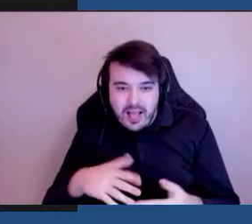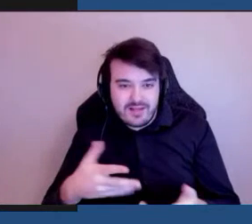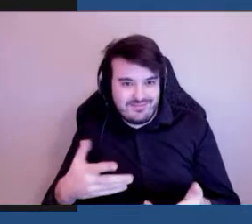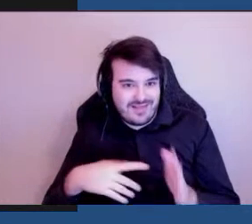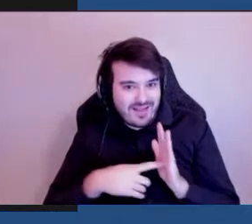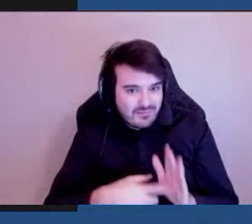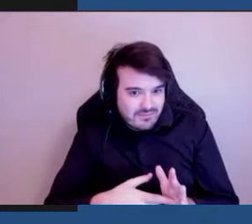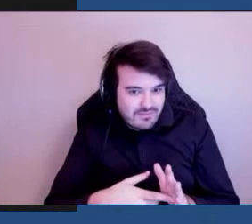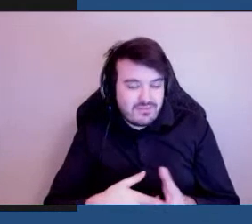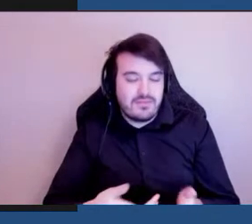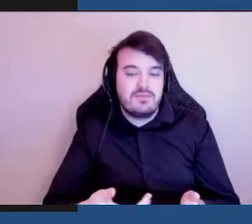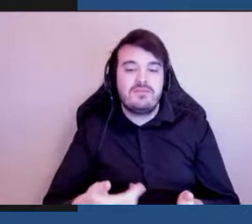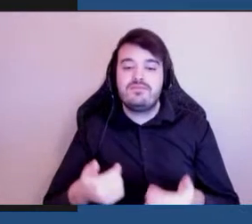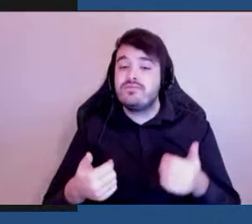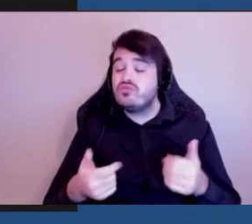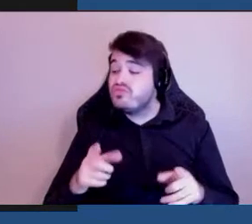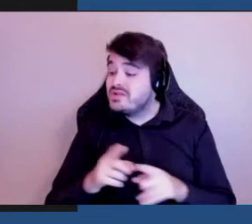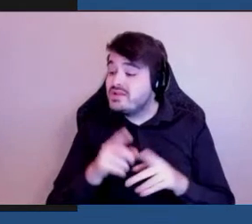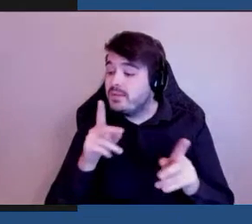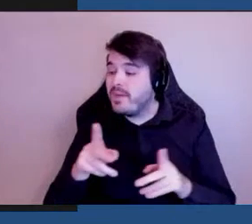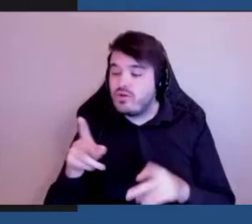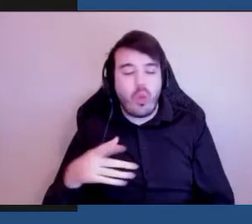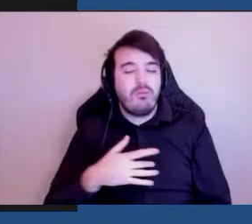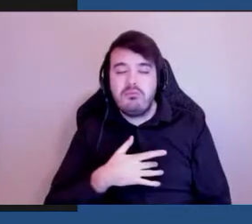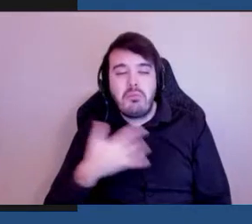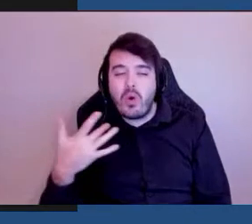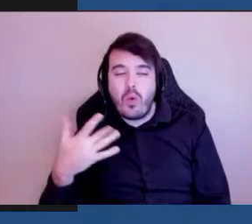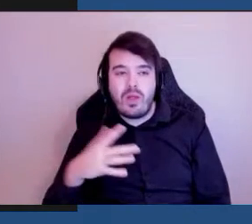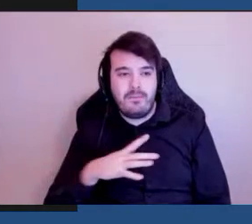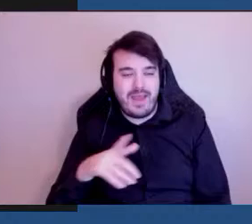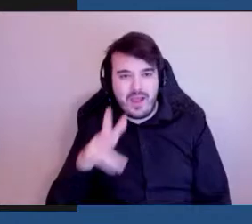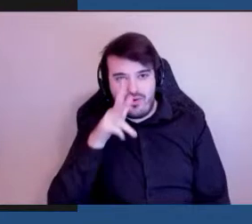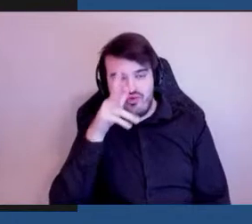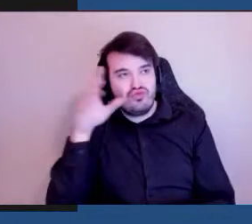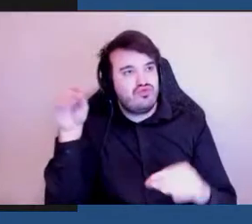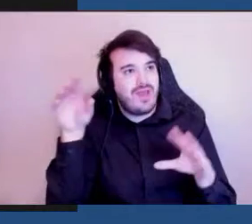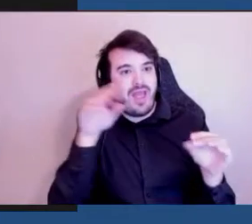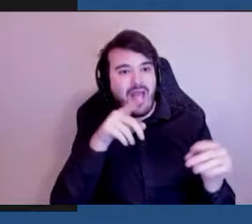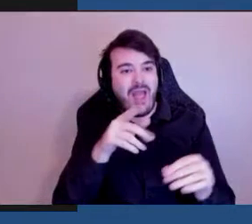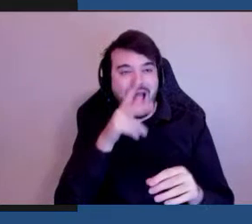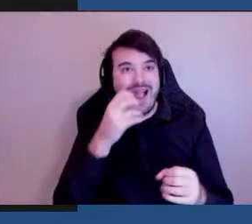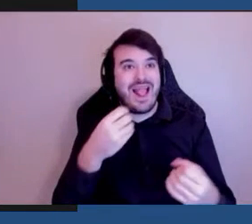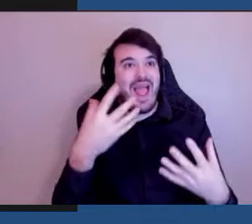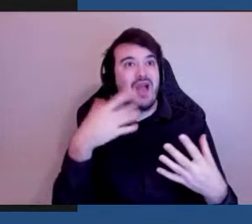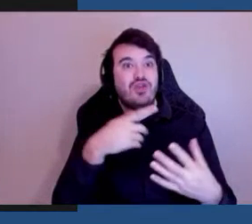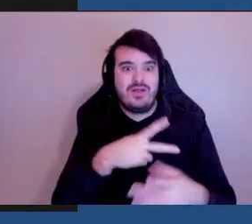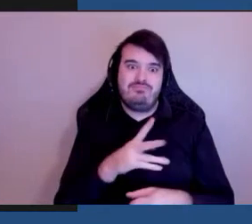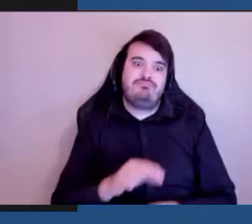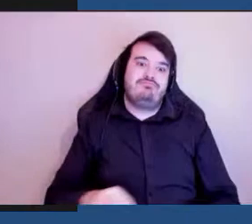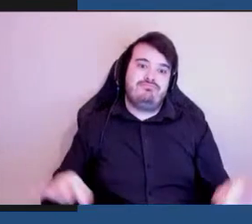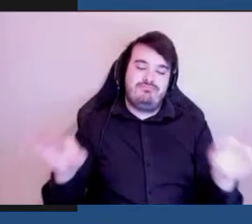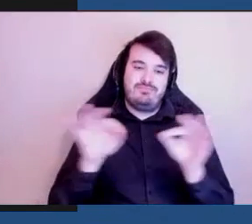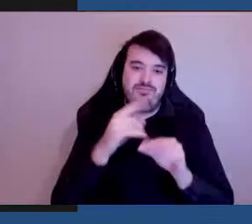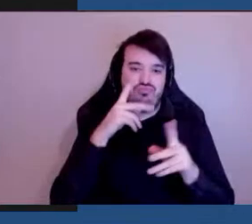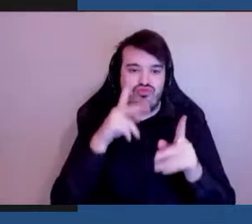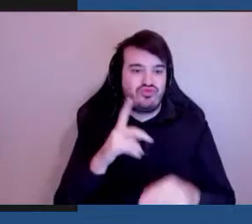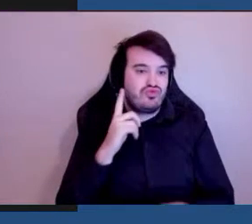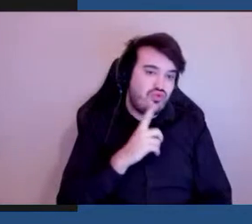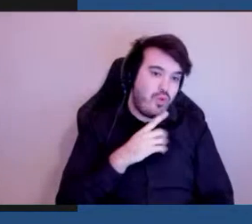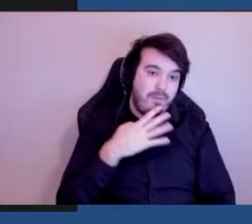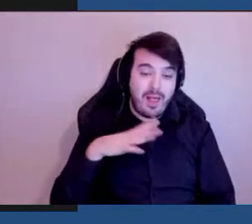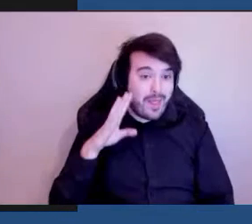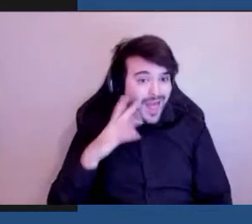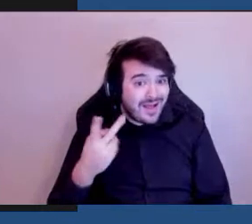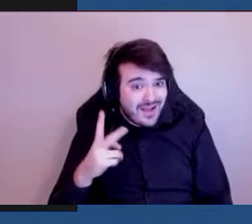Mais aussi, souvent, les gens ne se rendent pas compte que les lumières et l'éclairage sont très importantes pour ceux qui sont sourds et malentendants